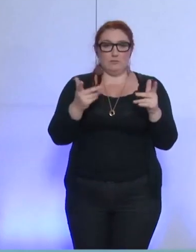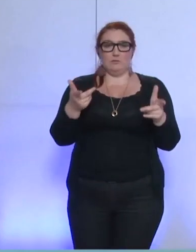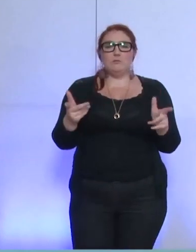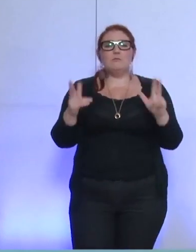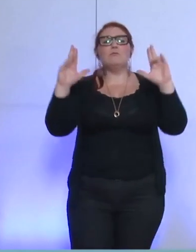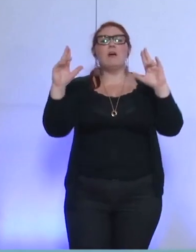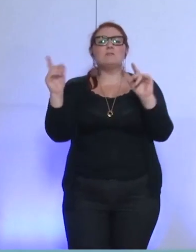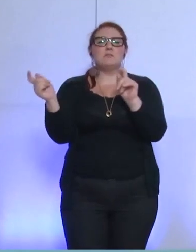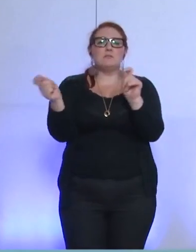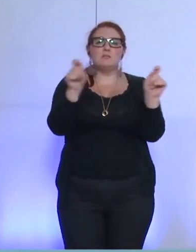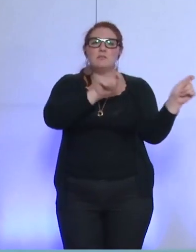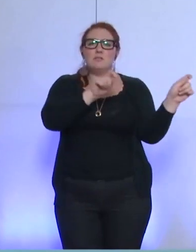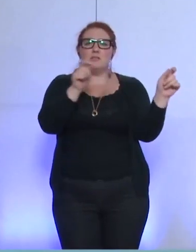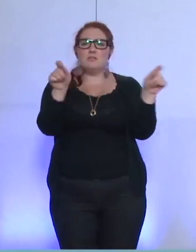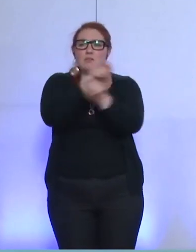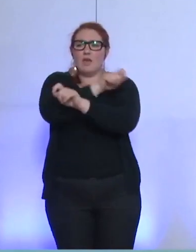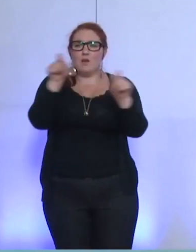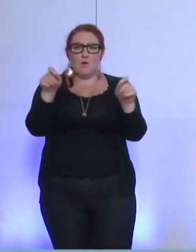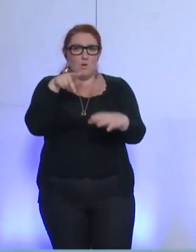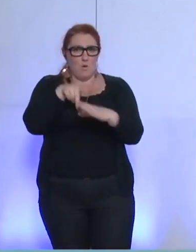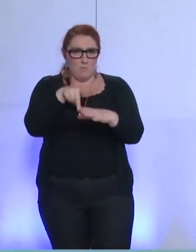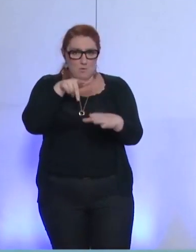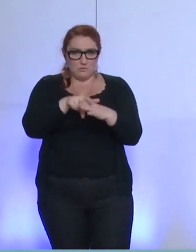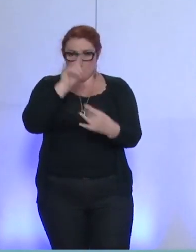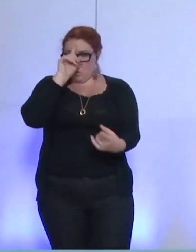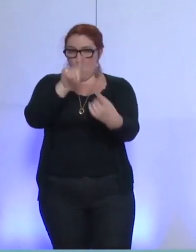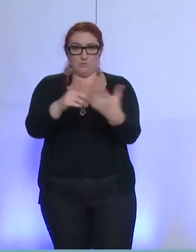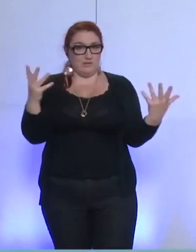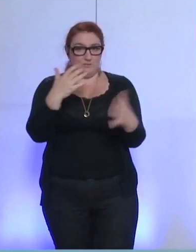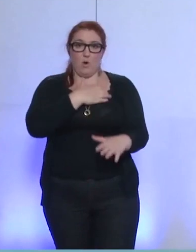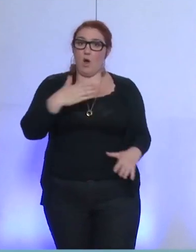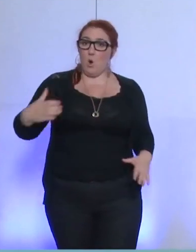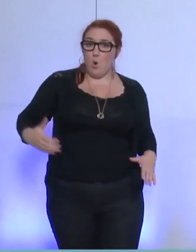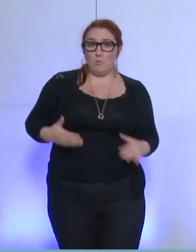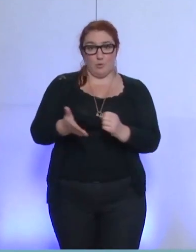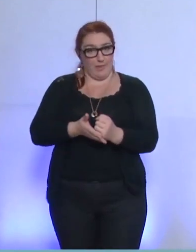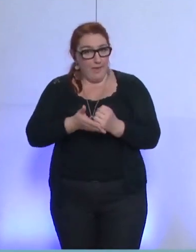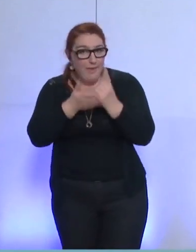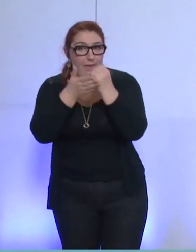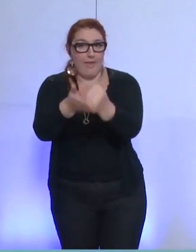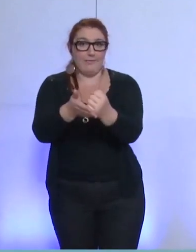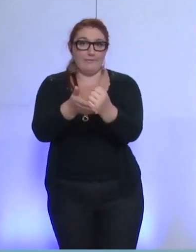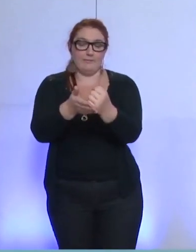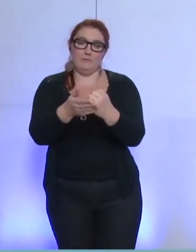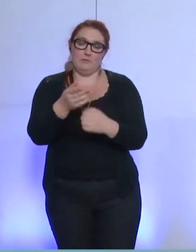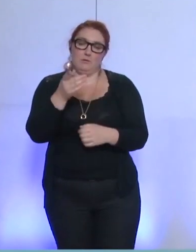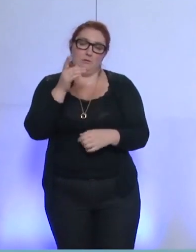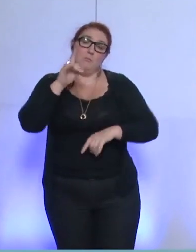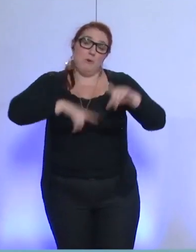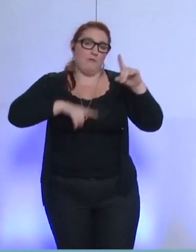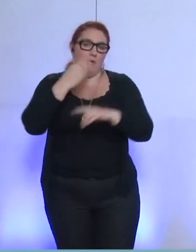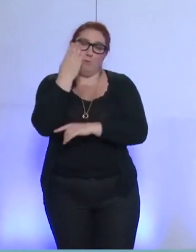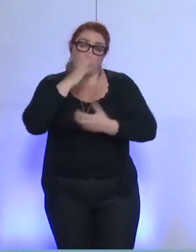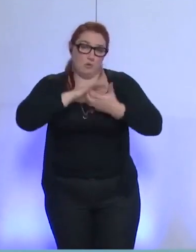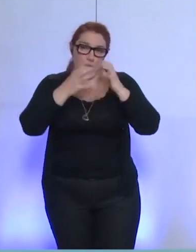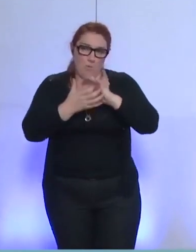qui vise, en fait, a aidé la commune quand le besoin est complexe, à définir, donc, le